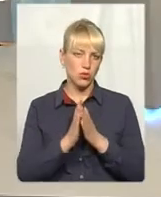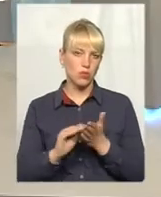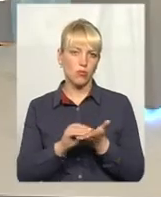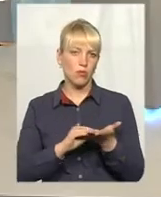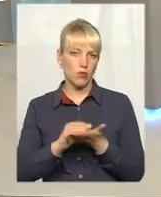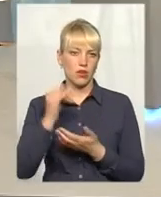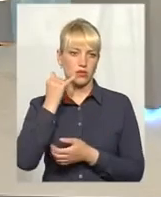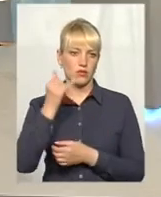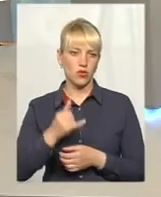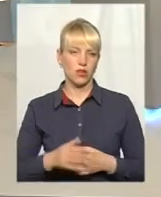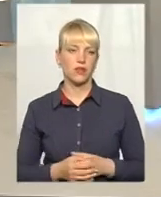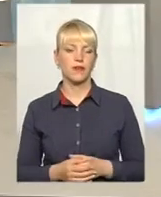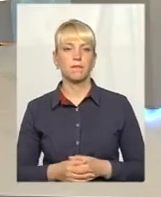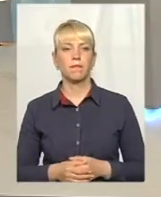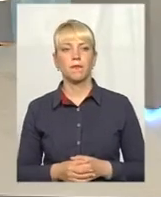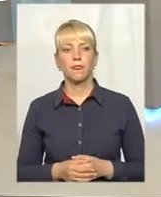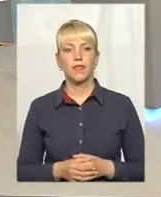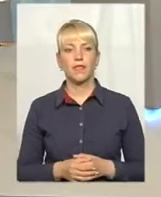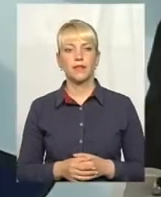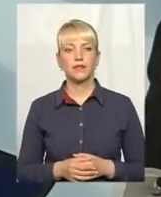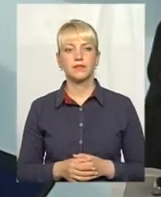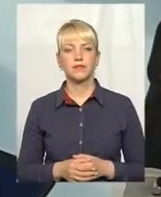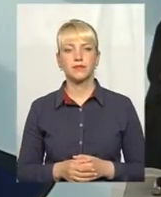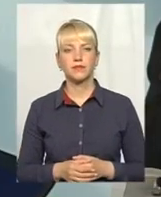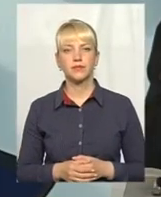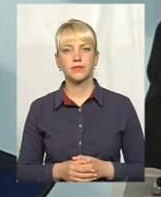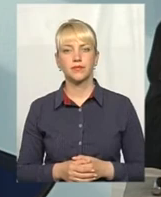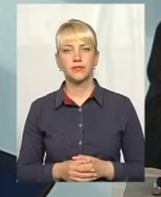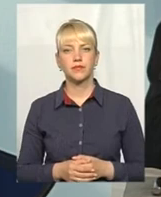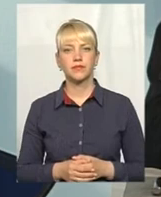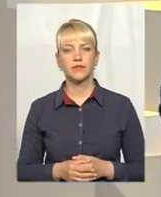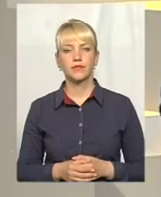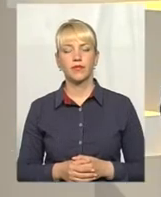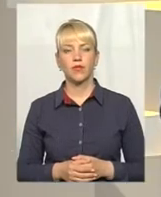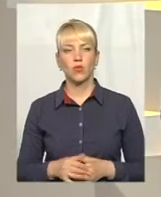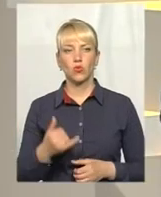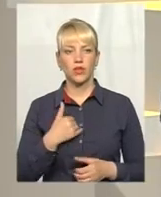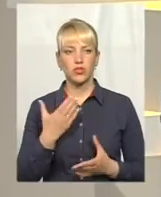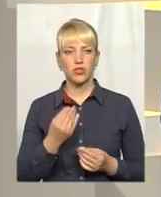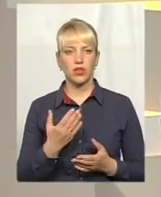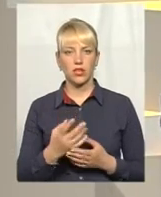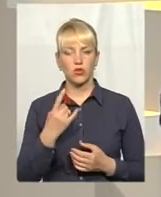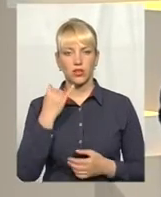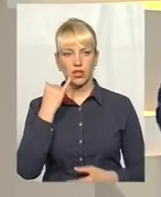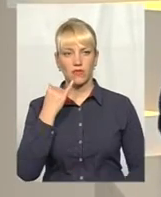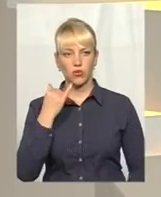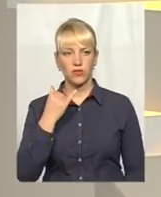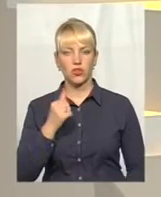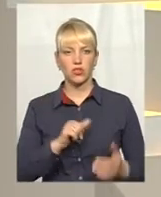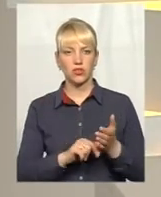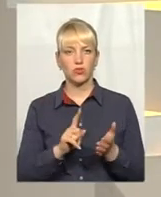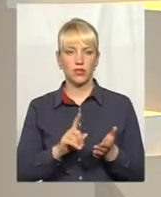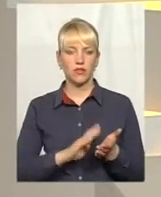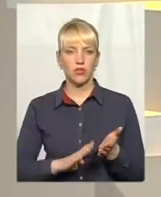Мені, власне, неможливо розуміти. сподіватися, щоб перетелефонують. В нас є ще один телефонний дзвінок. 61